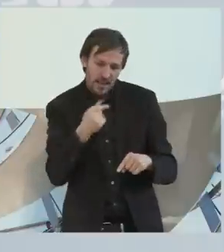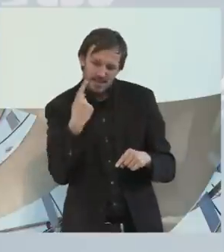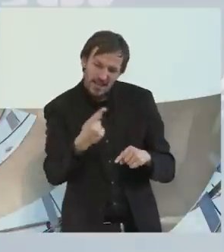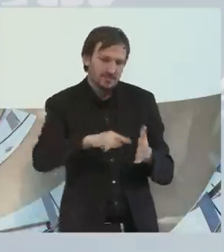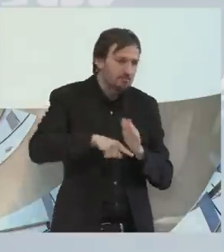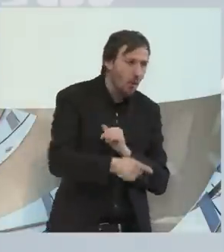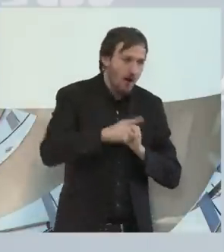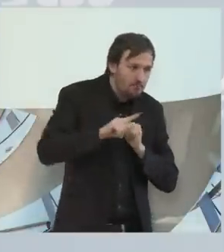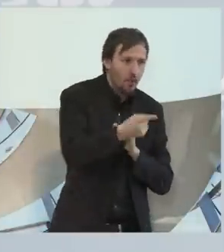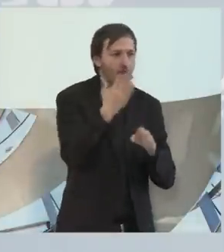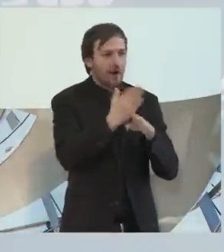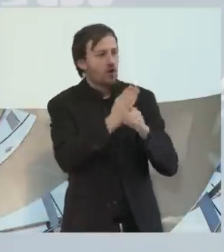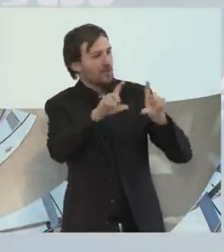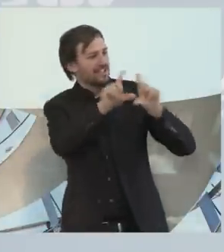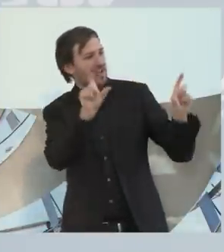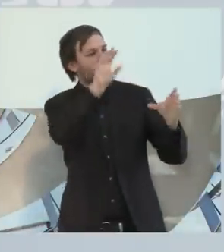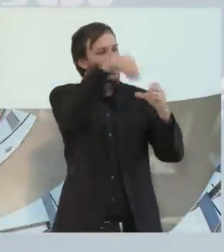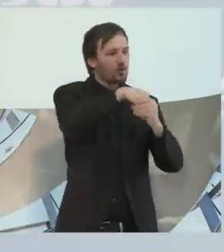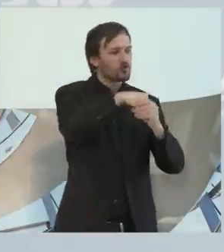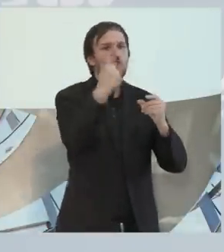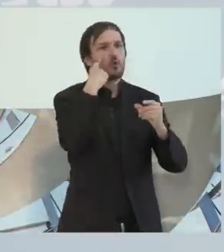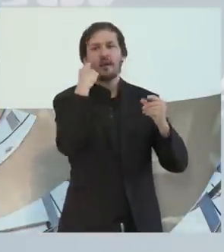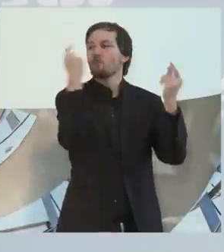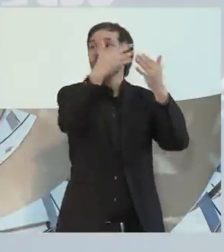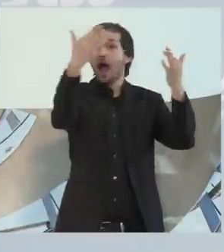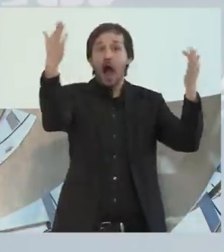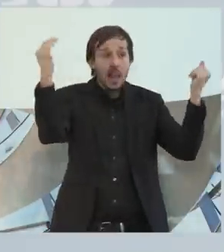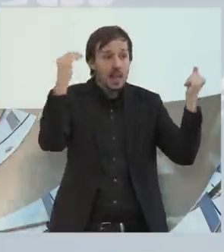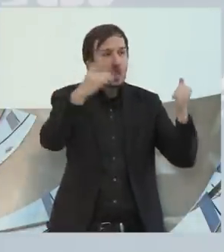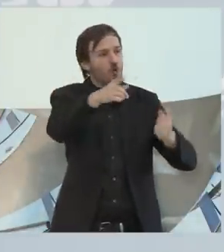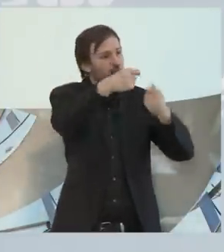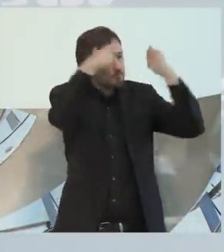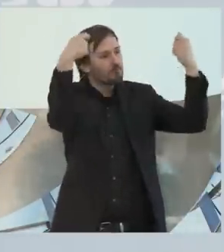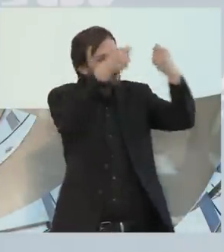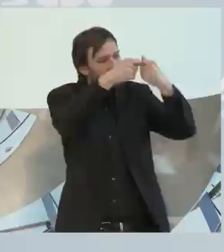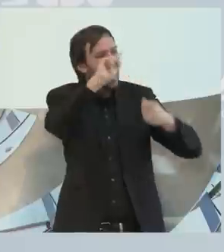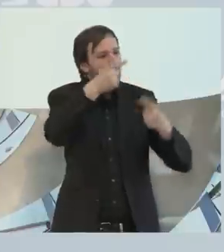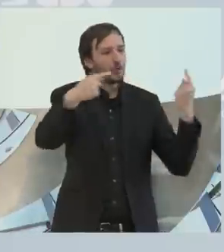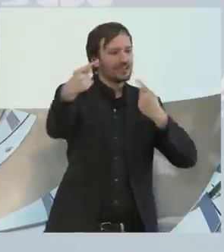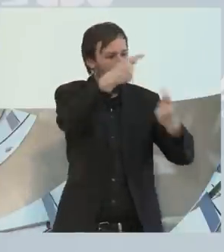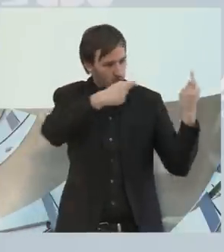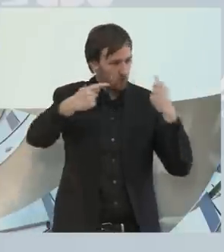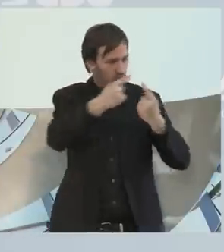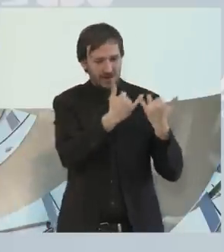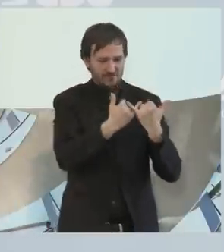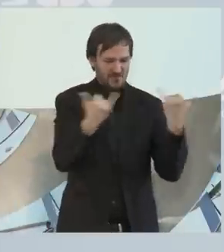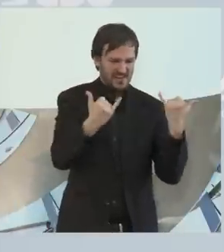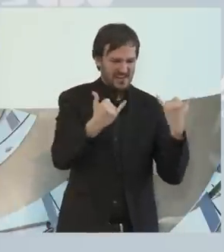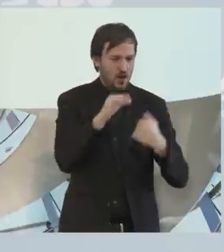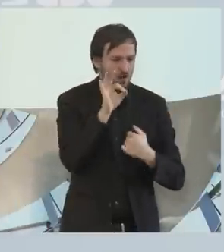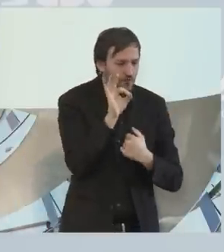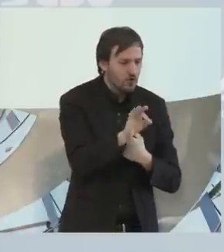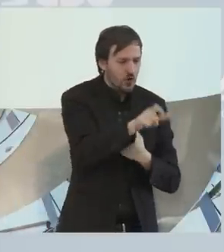im Augenblick in aller Munde ist und weil wir ja im Bund auch darüber diskutieren, was können wir mehr für